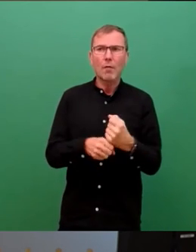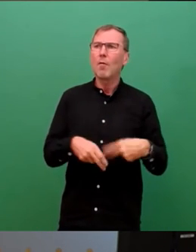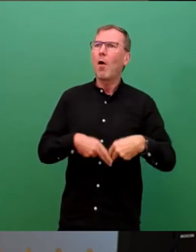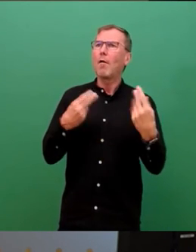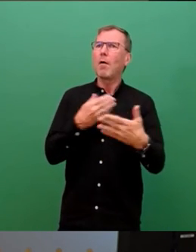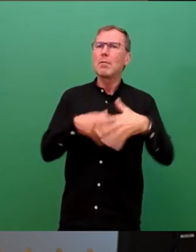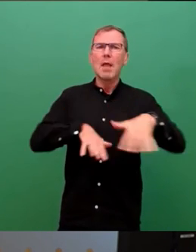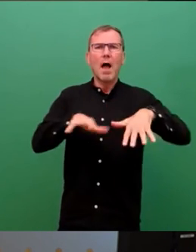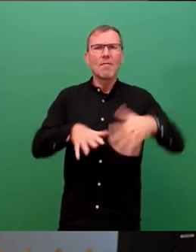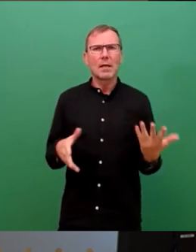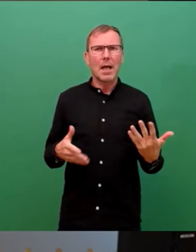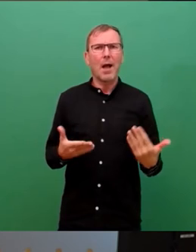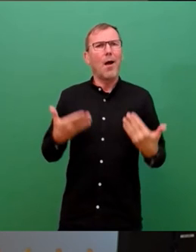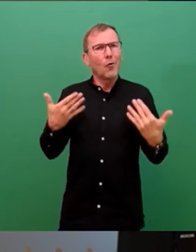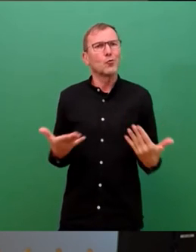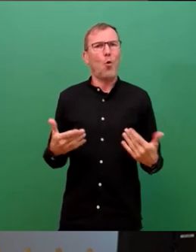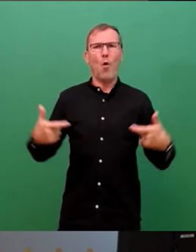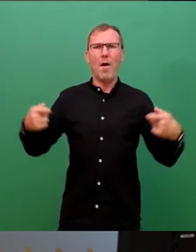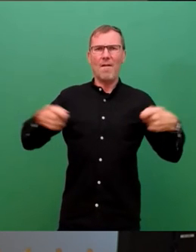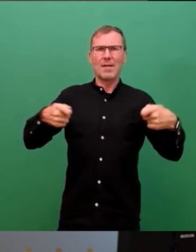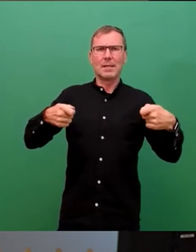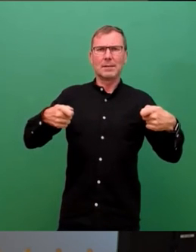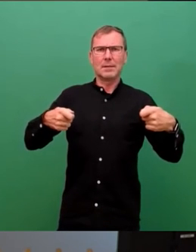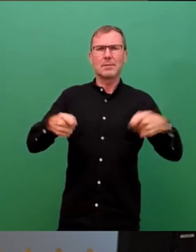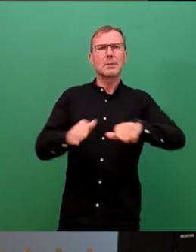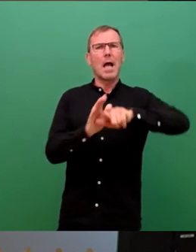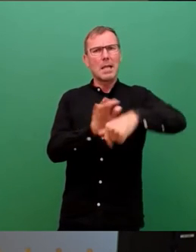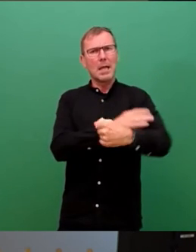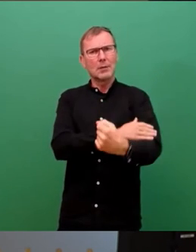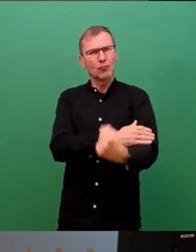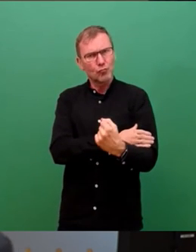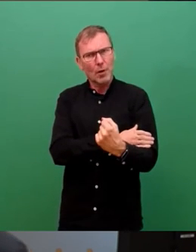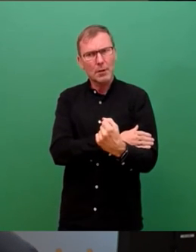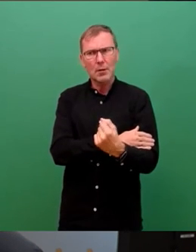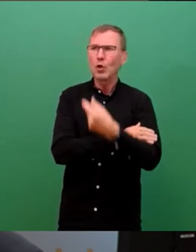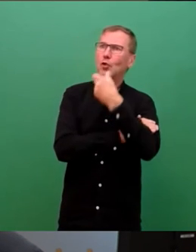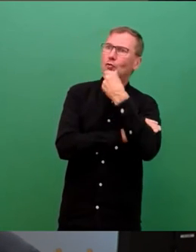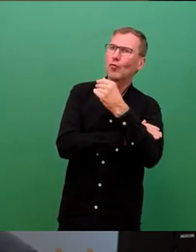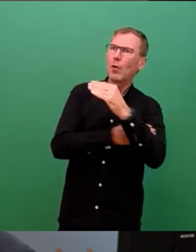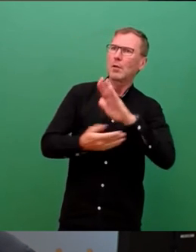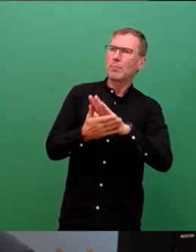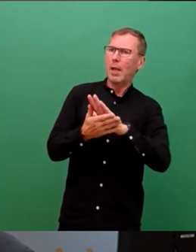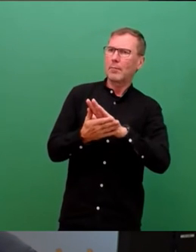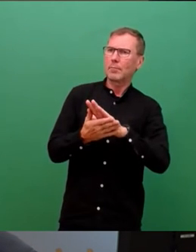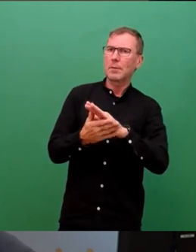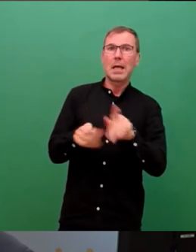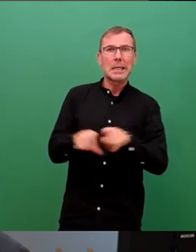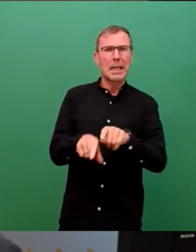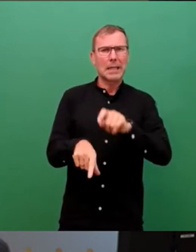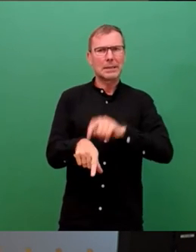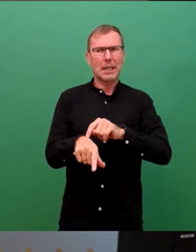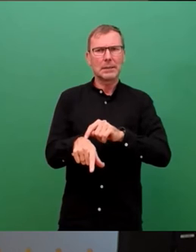Nahverkehr so zu finanzieren, dass er leistungsstark und attraktiv bleibt, ohne gleichzeitig jeden